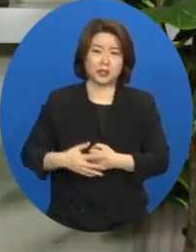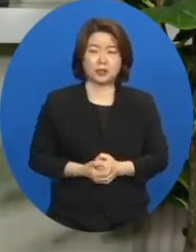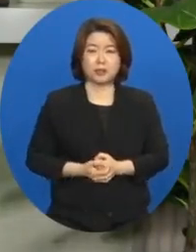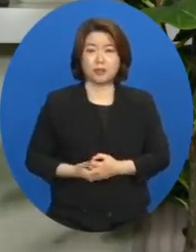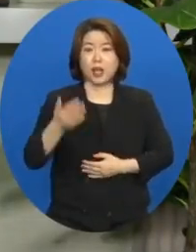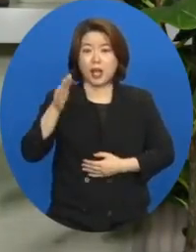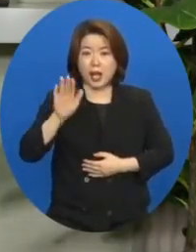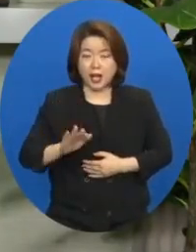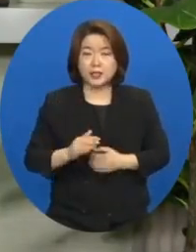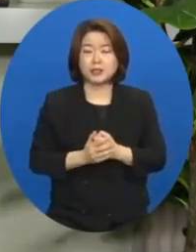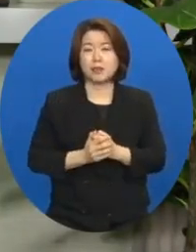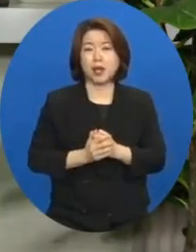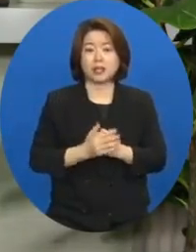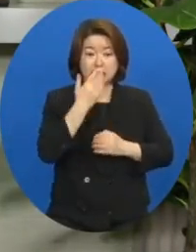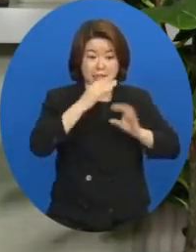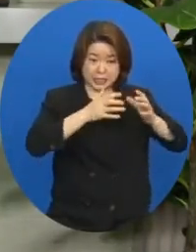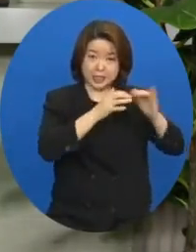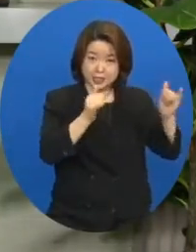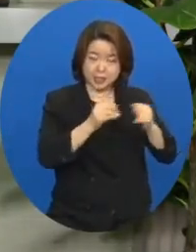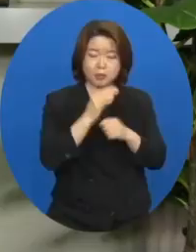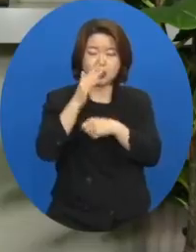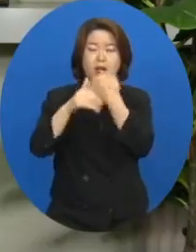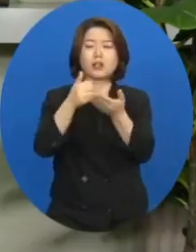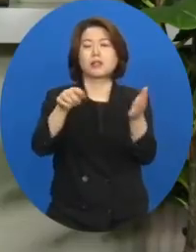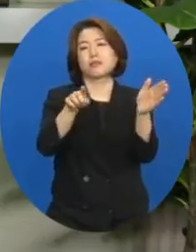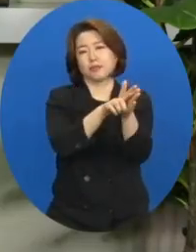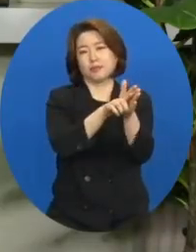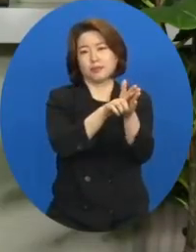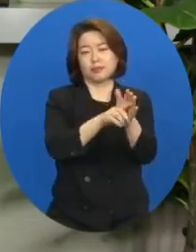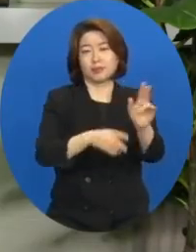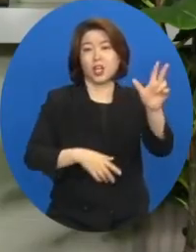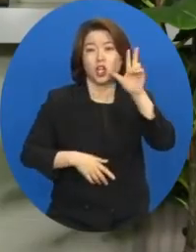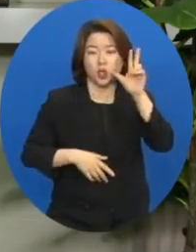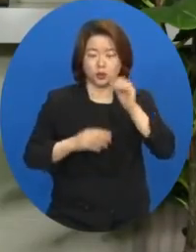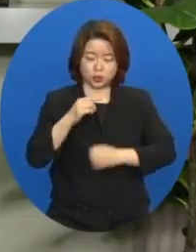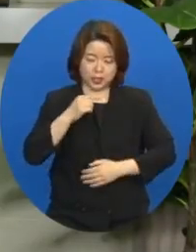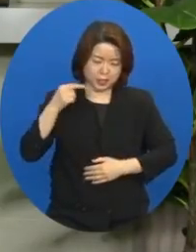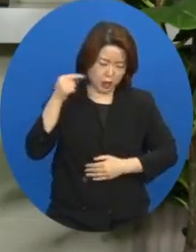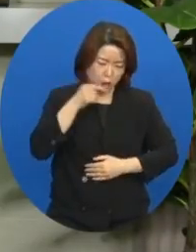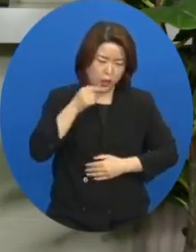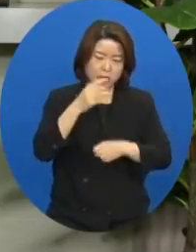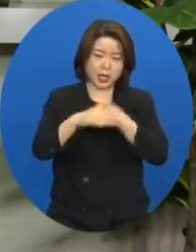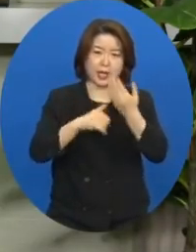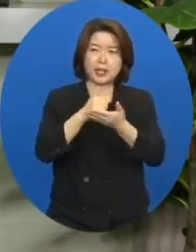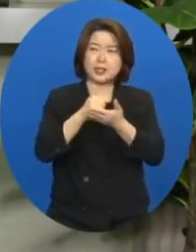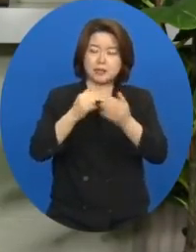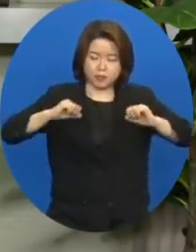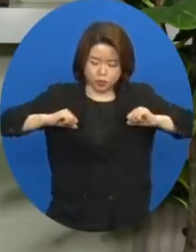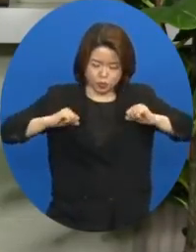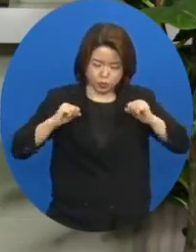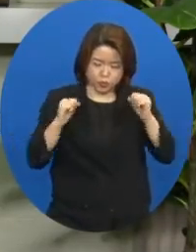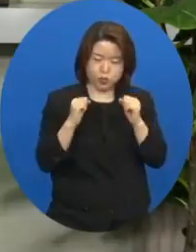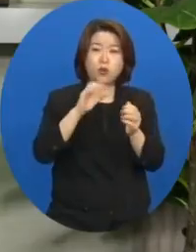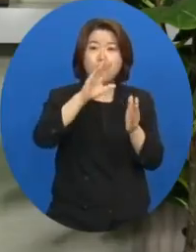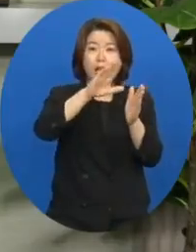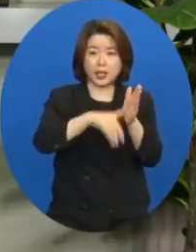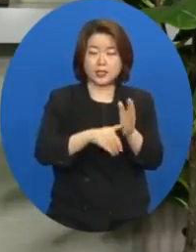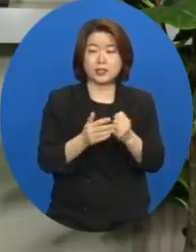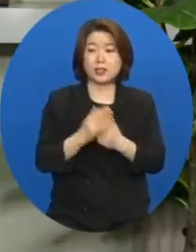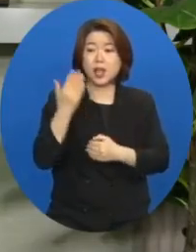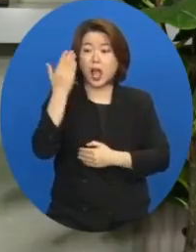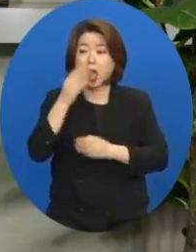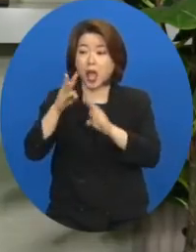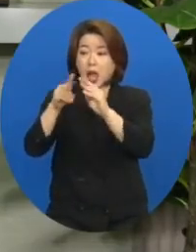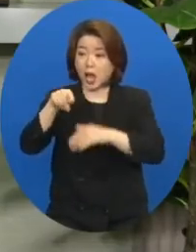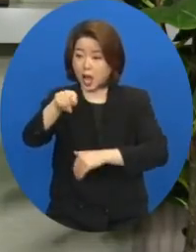그러나 그들이 하나님을 믿었고 여호수와가 철저히 하나님께 순종하게 될 때에 가나안 정복이라는